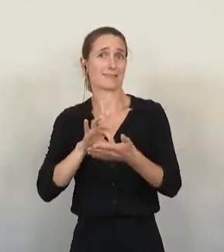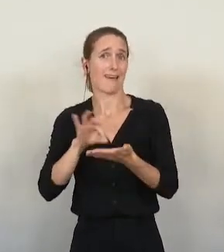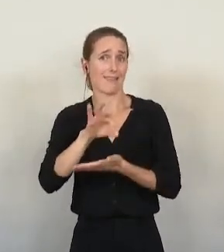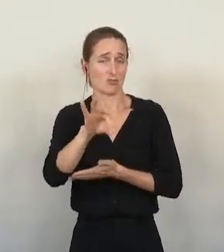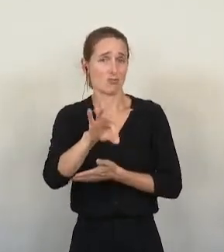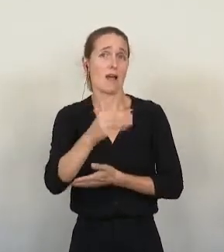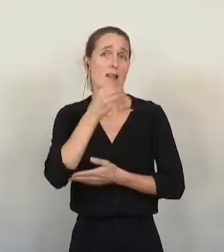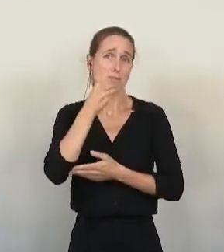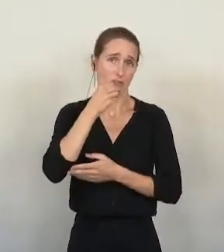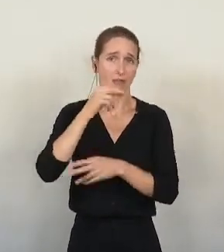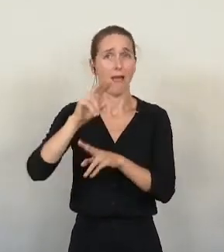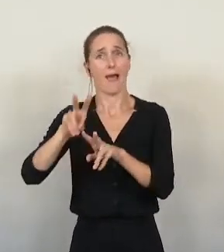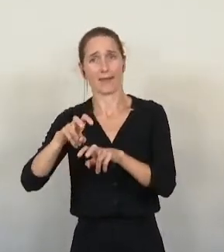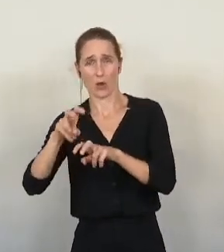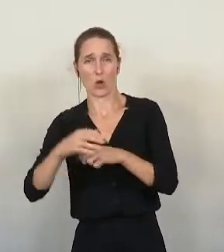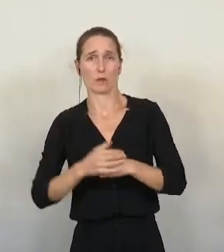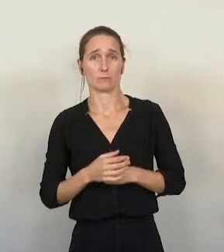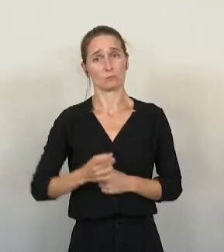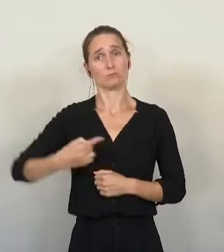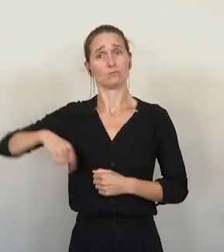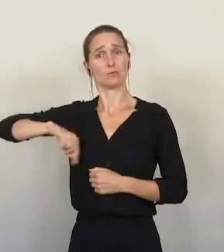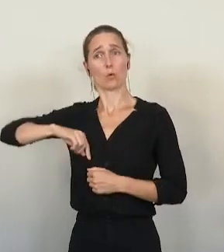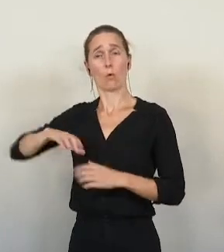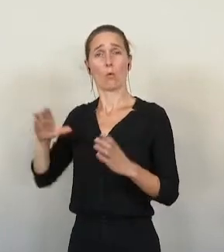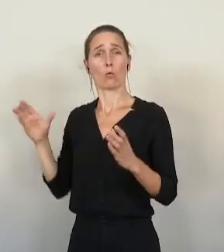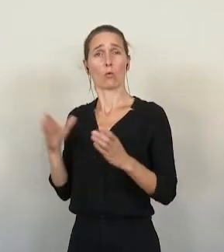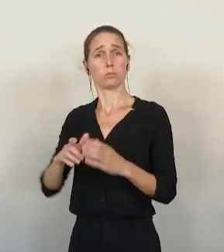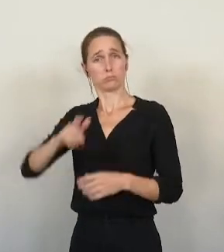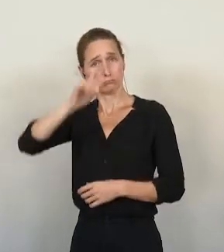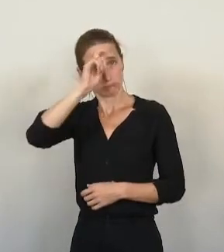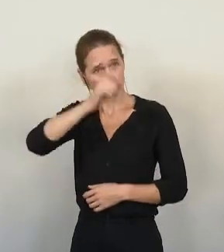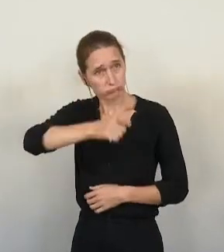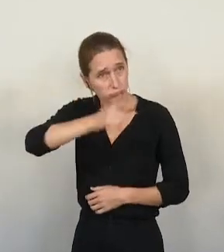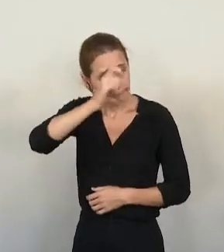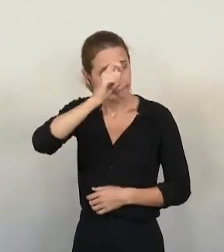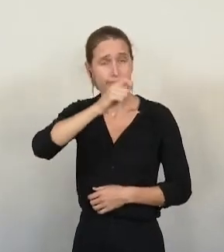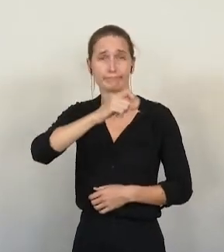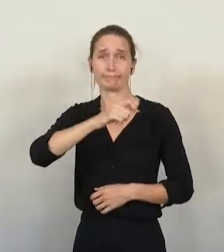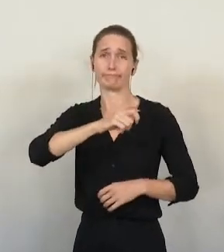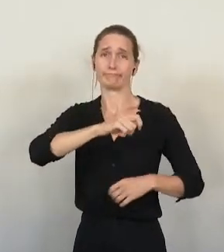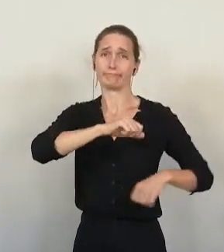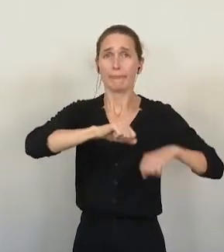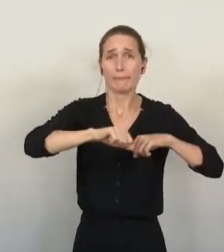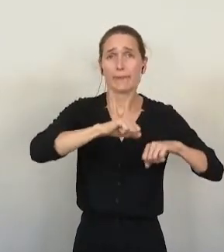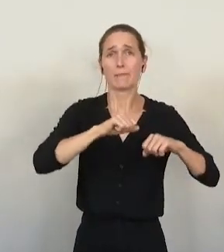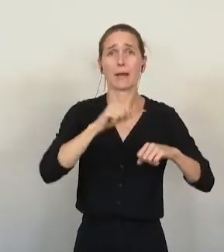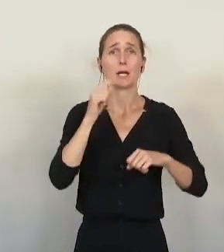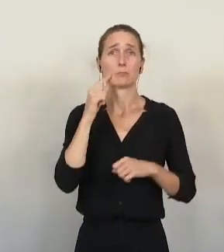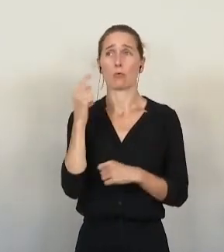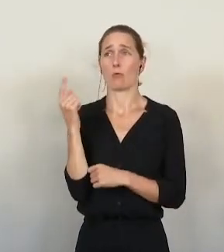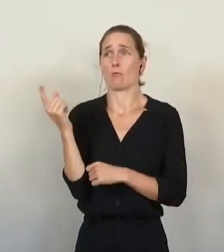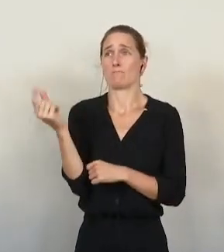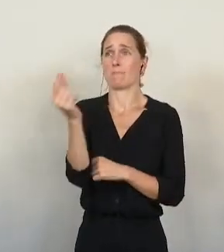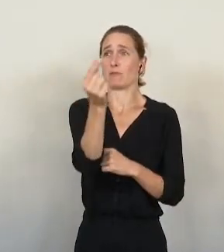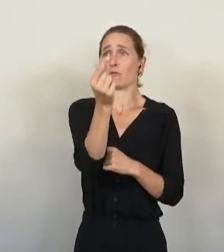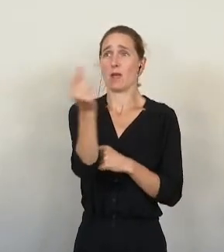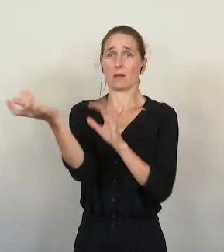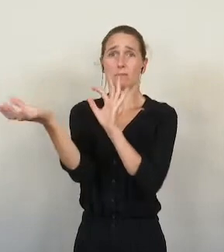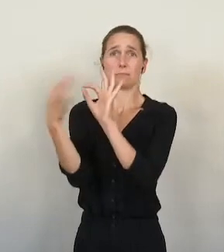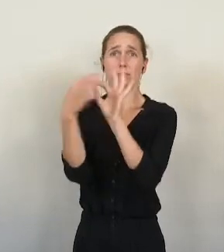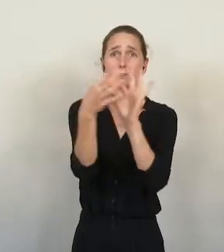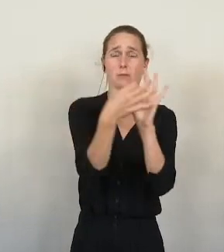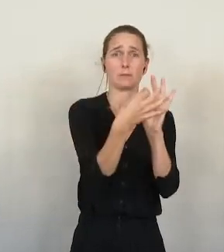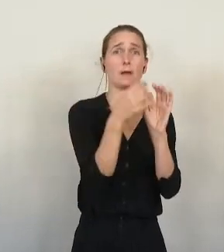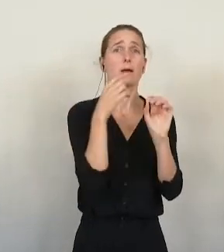et agricole. Alors notre groupe se félicite de la démarche menée en associant de nombreux partenaires pour la définition des